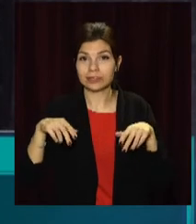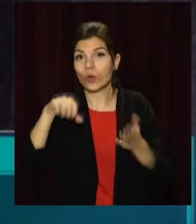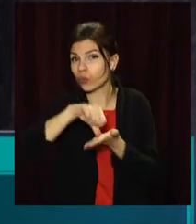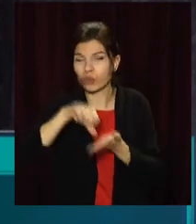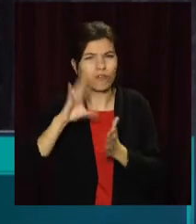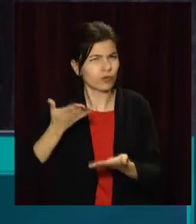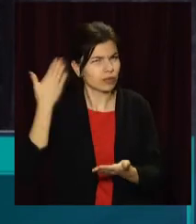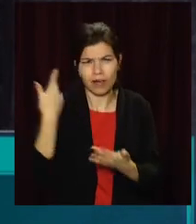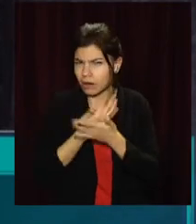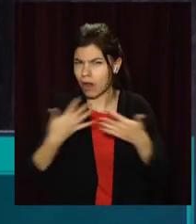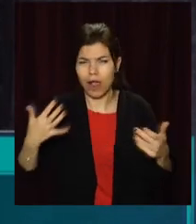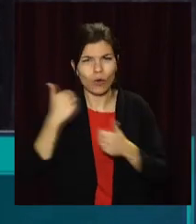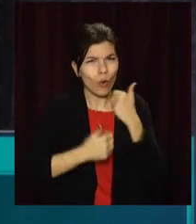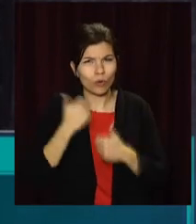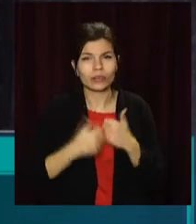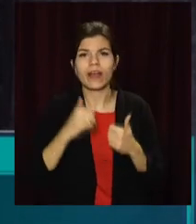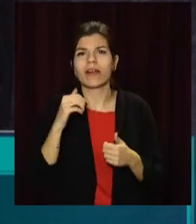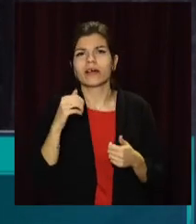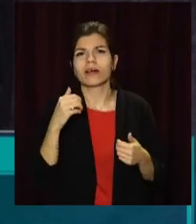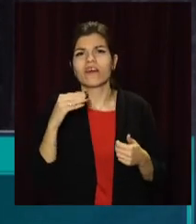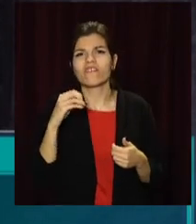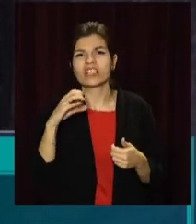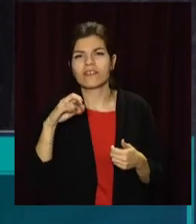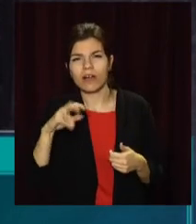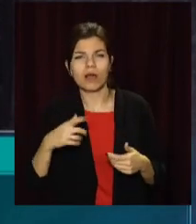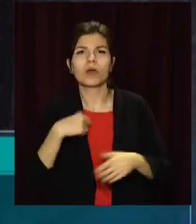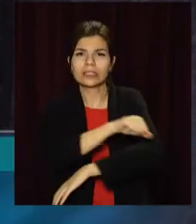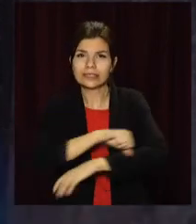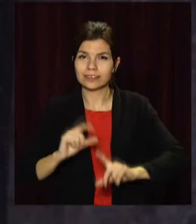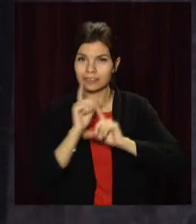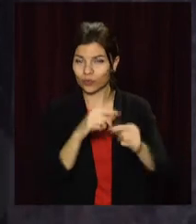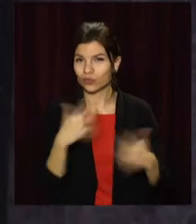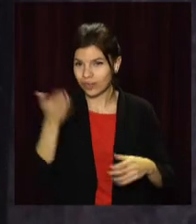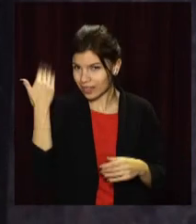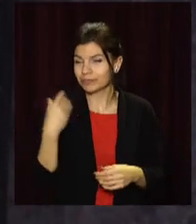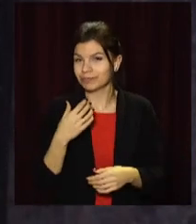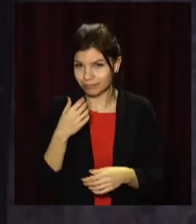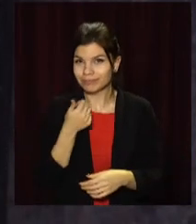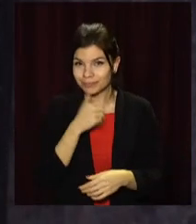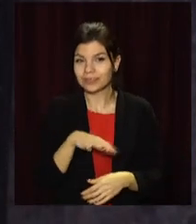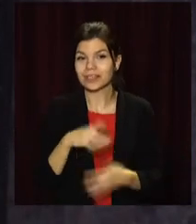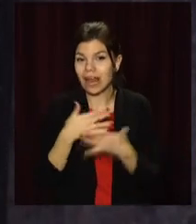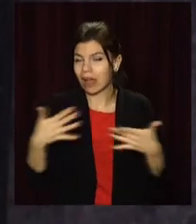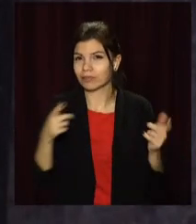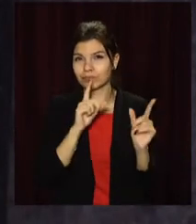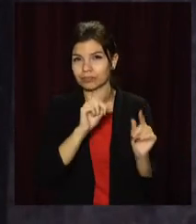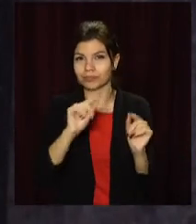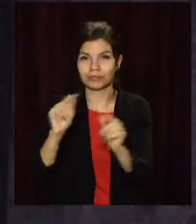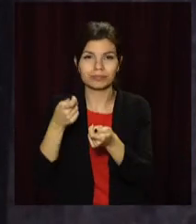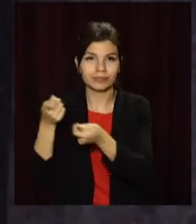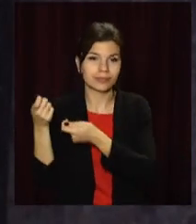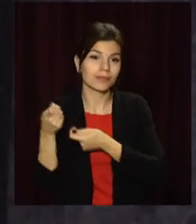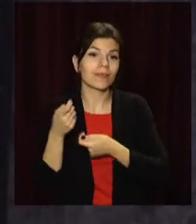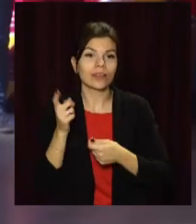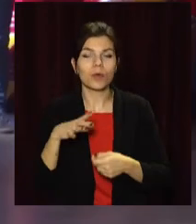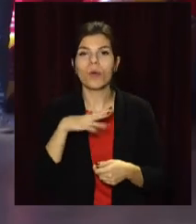в різних фестивалях. Ми були за границей неоднократно, в різних країнах виступали, були навіть лауреатами